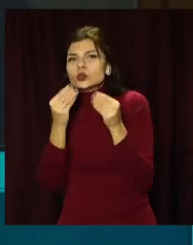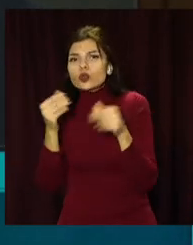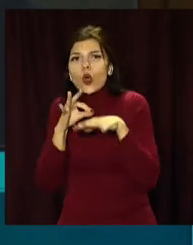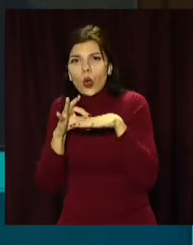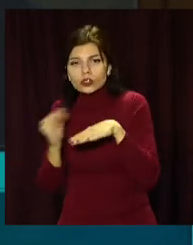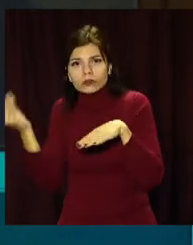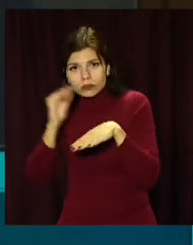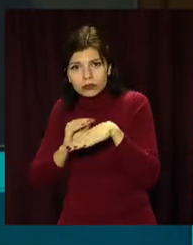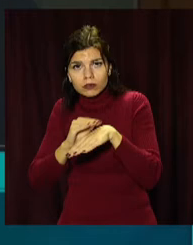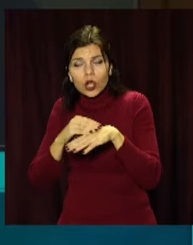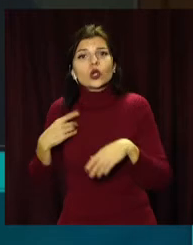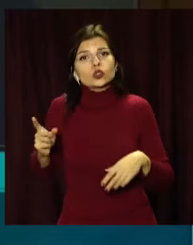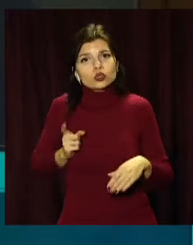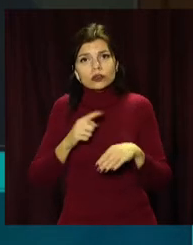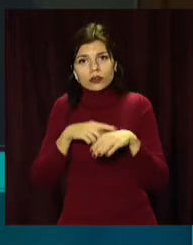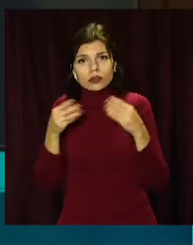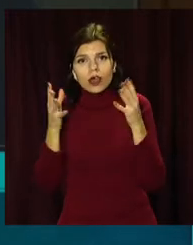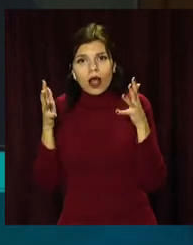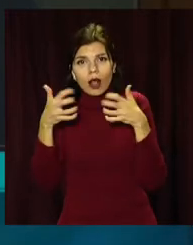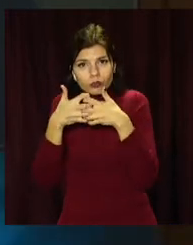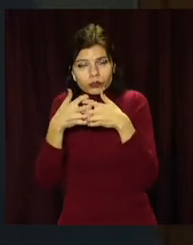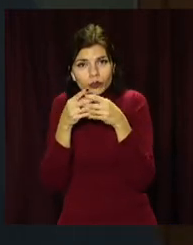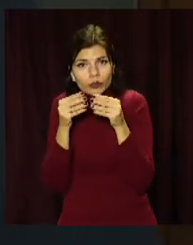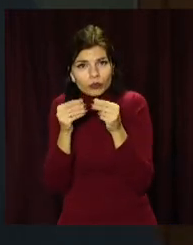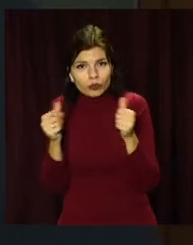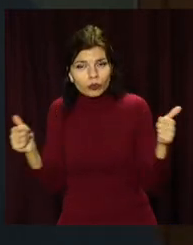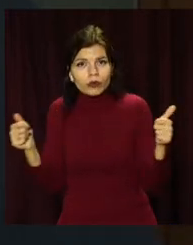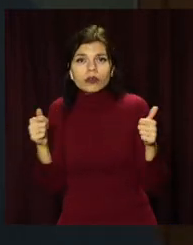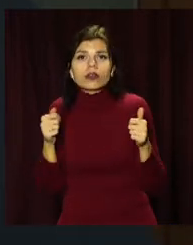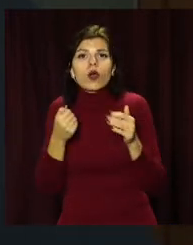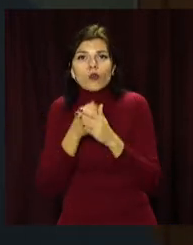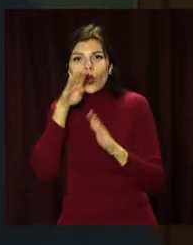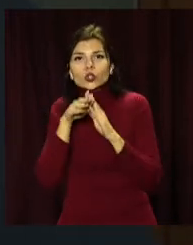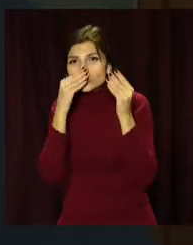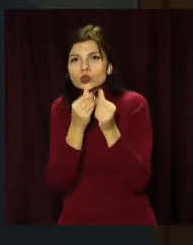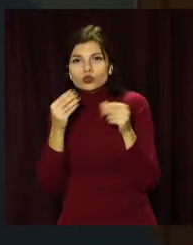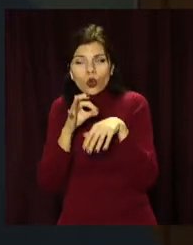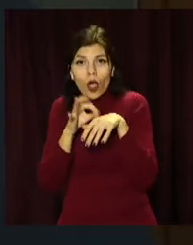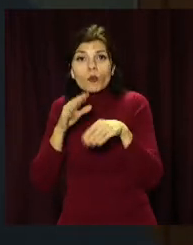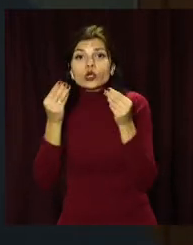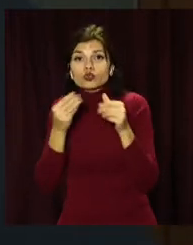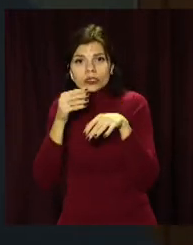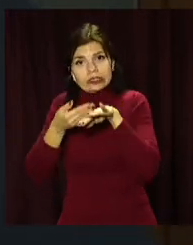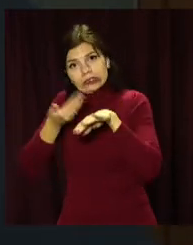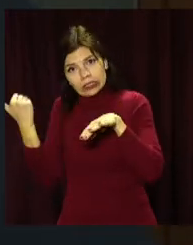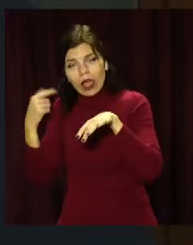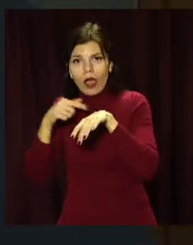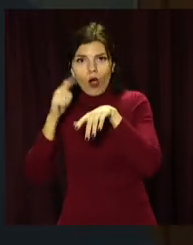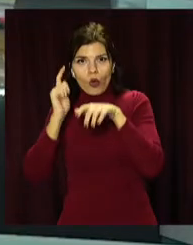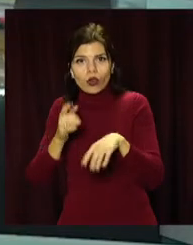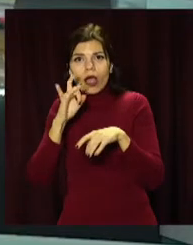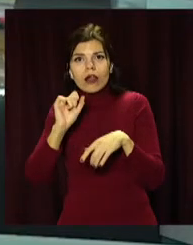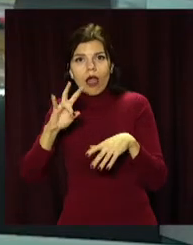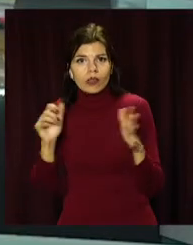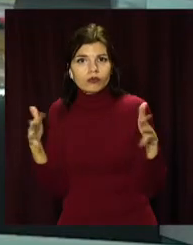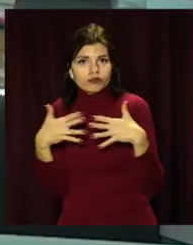тепер ми ждемо загоїння, поки рана загоїться під штучну шкіру, тоді штучна шкіра знімається і ми отримуємо загоїну рану.